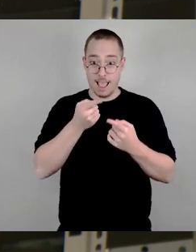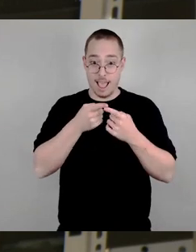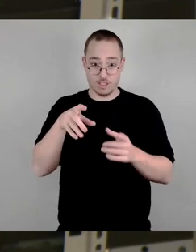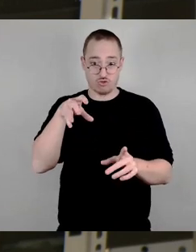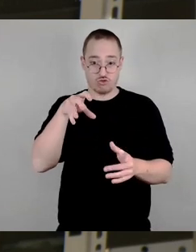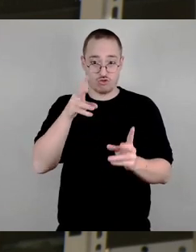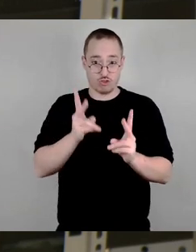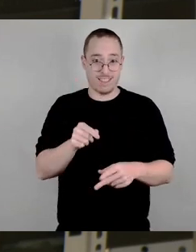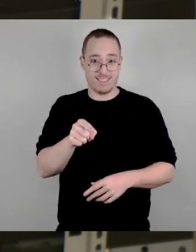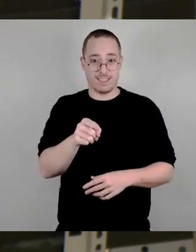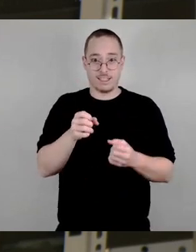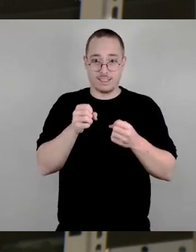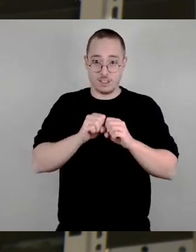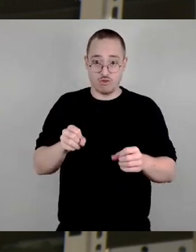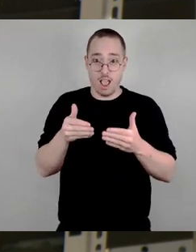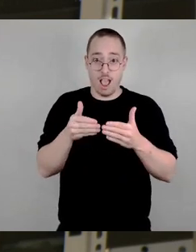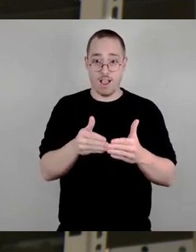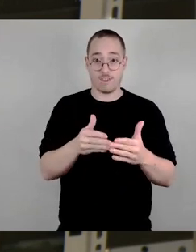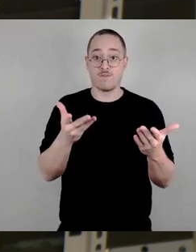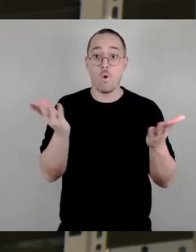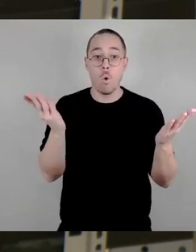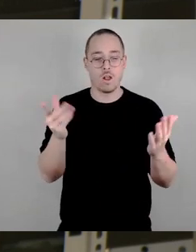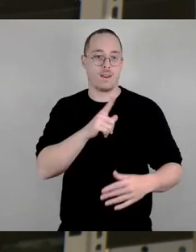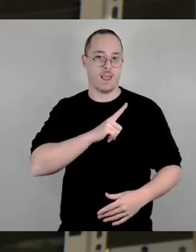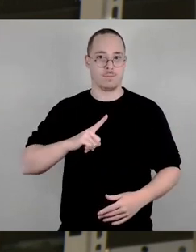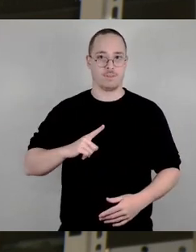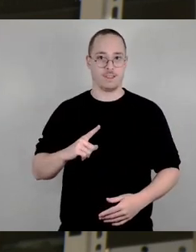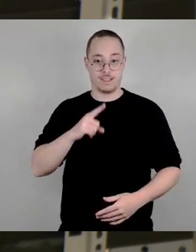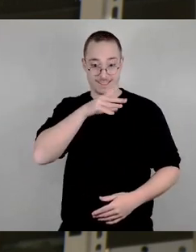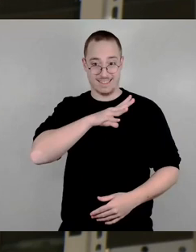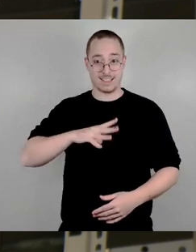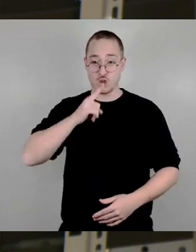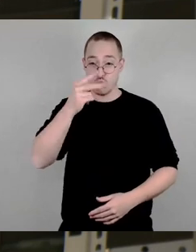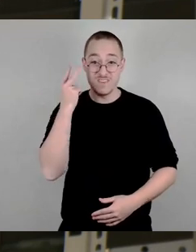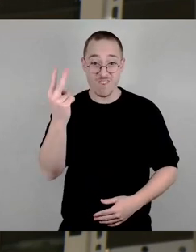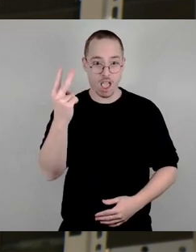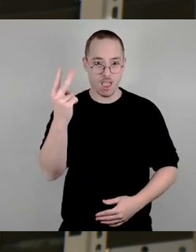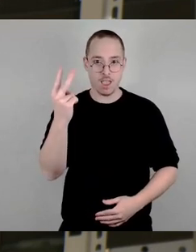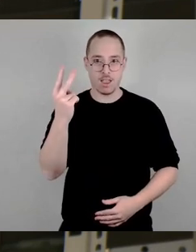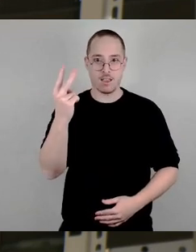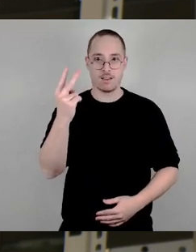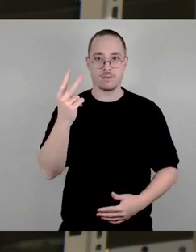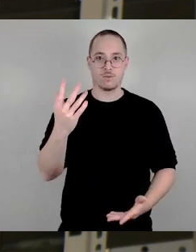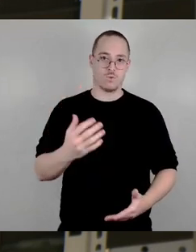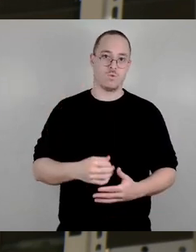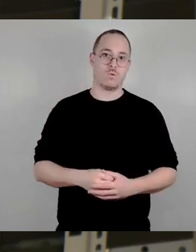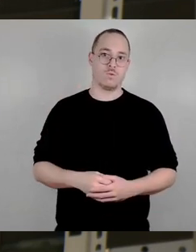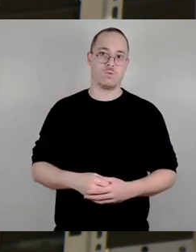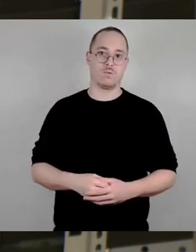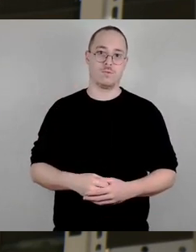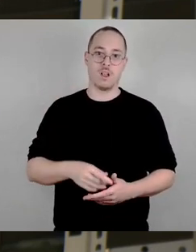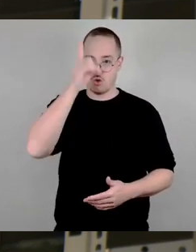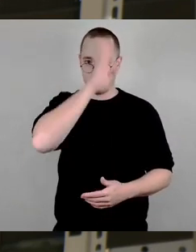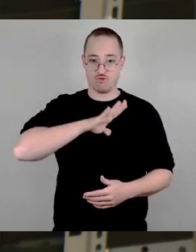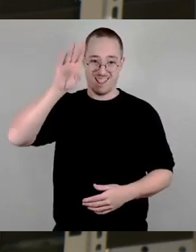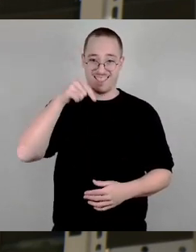sichere Häfen in Deutschland braucht, sondern die Zahl besser immer größer werden sollte. Wir zeigen